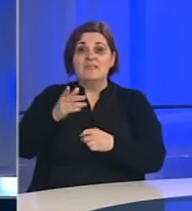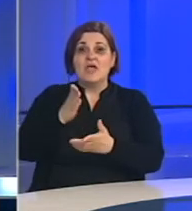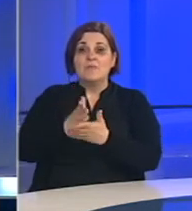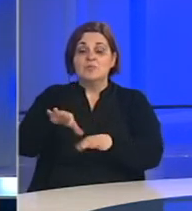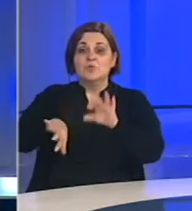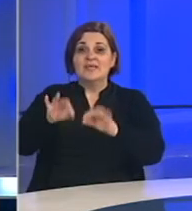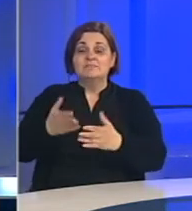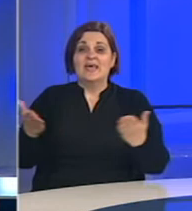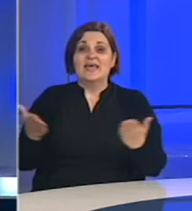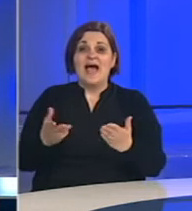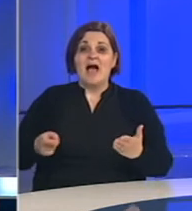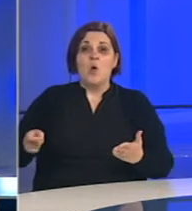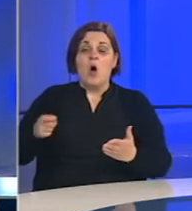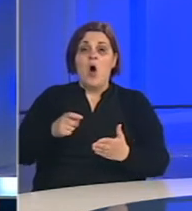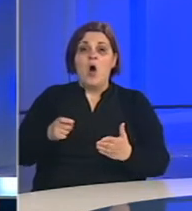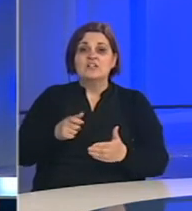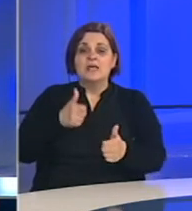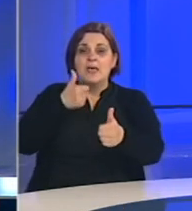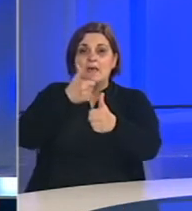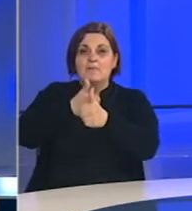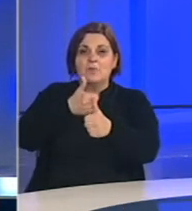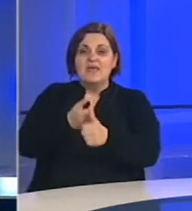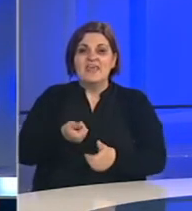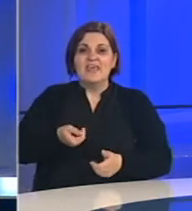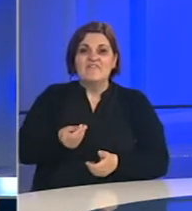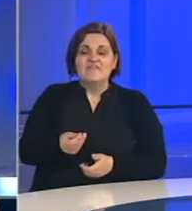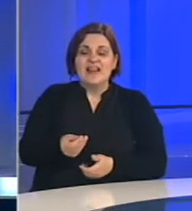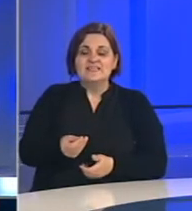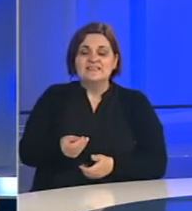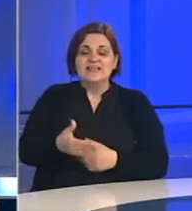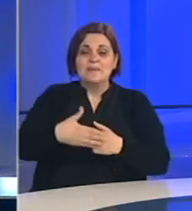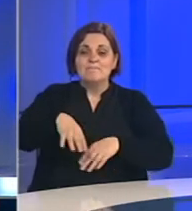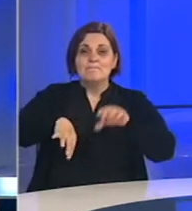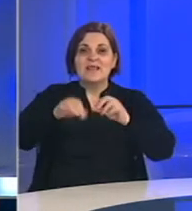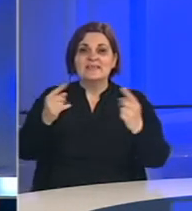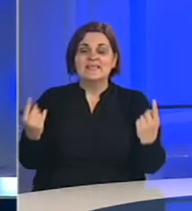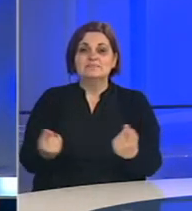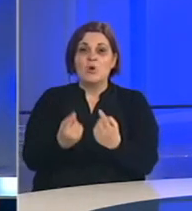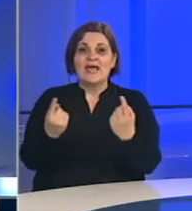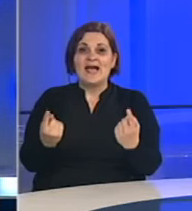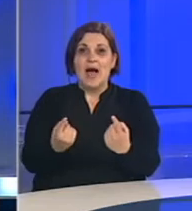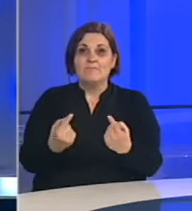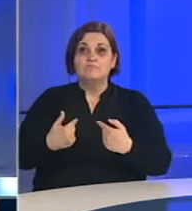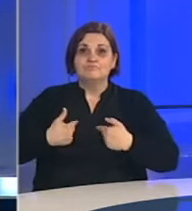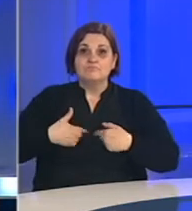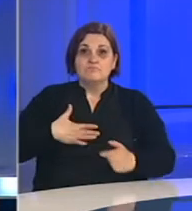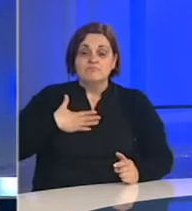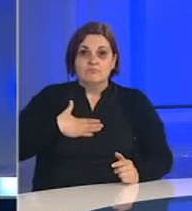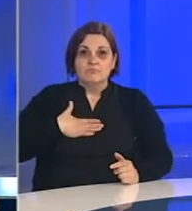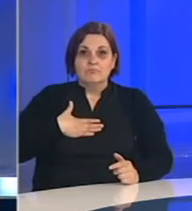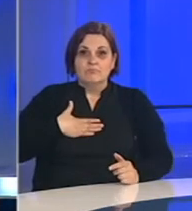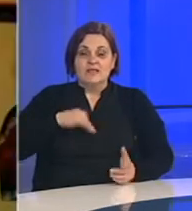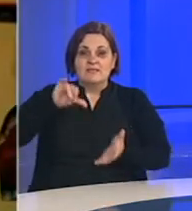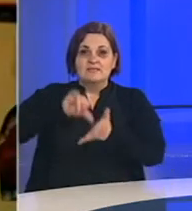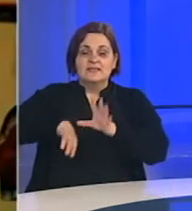organizovati monitoring, financiranja i provuđenja predizbornih kampanja? Absolutno, meni je drago da je